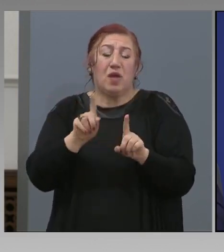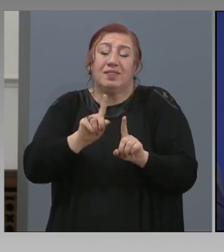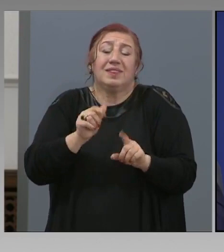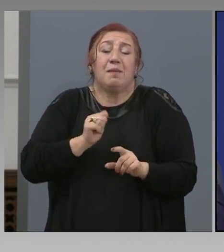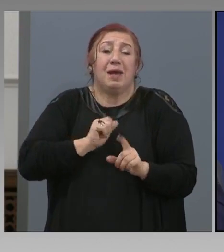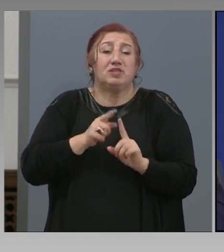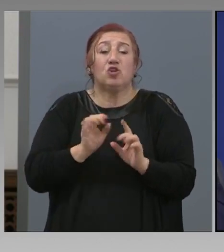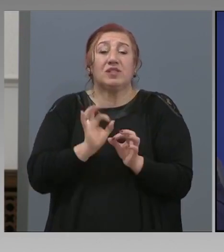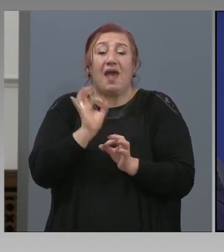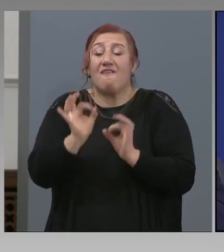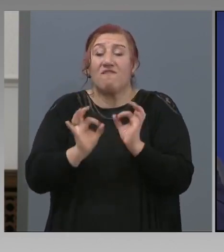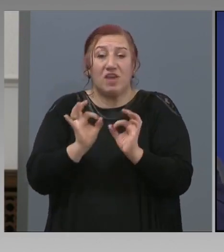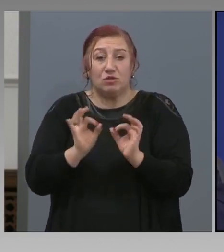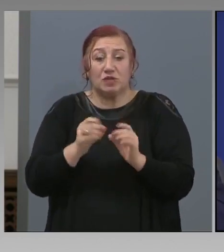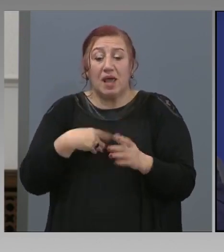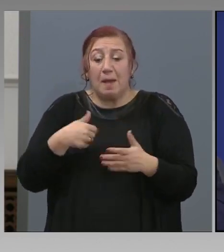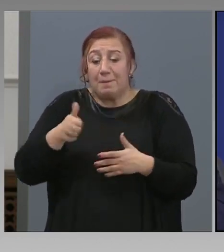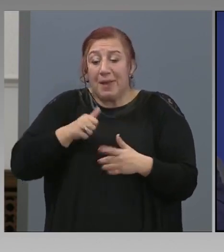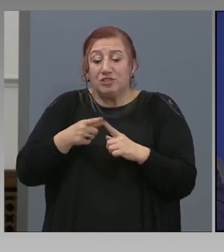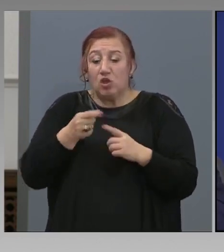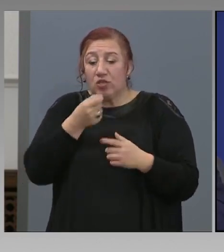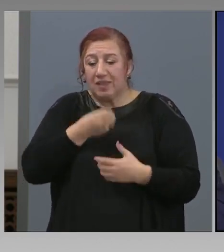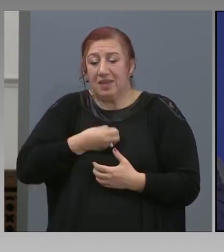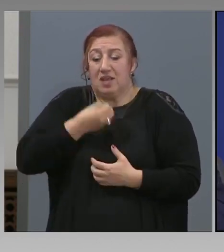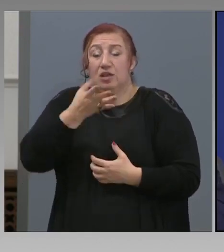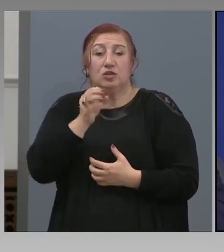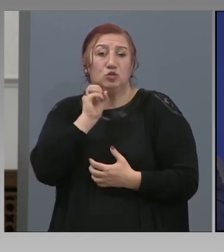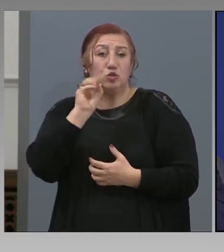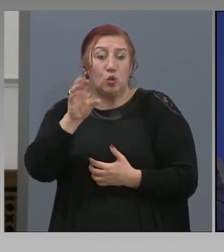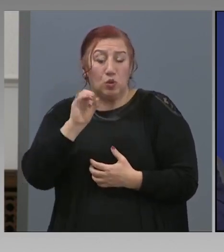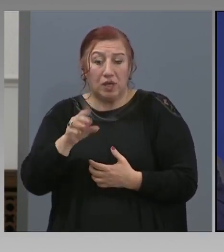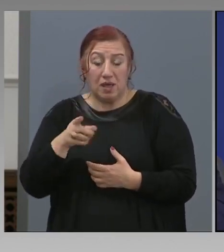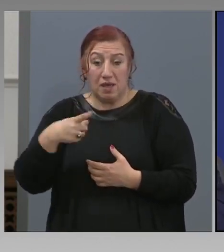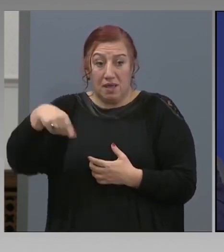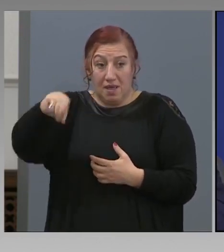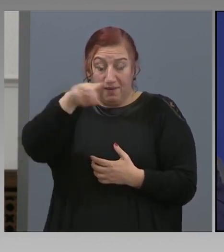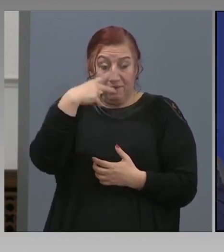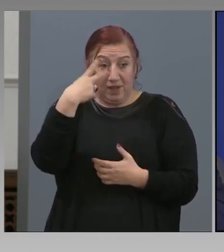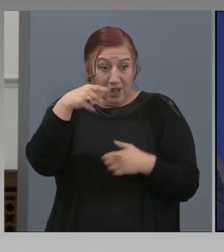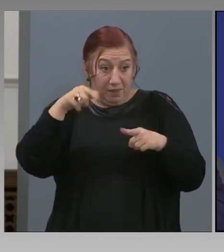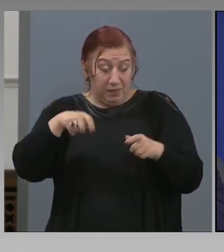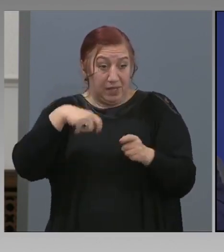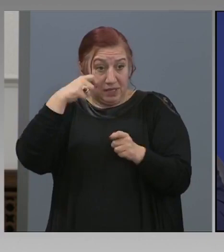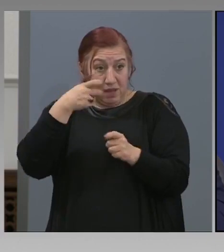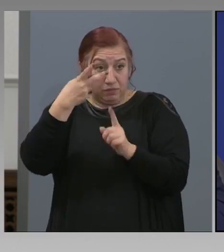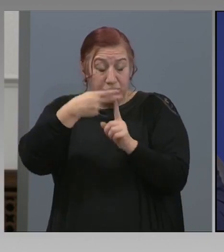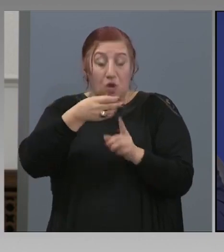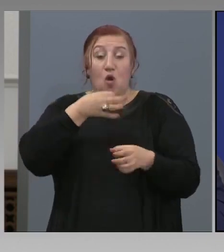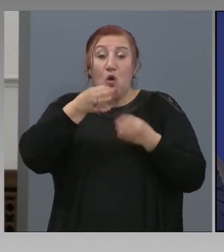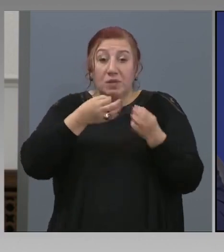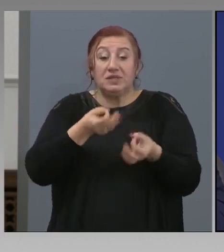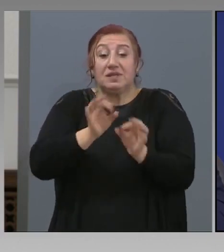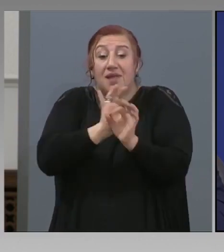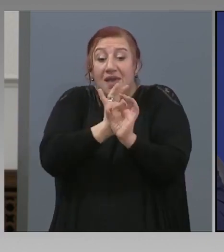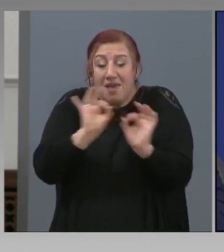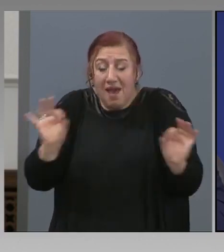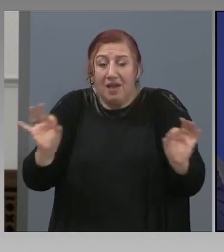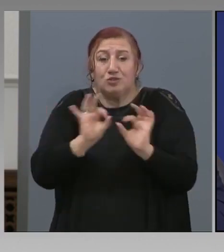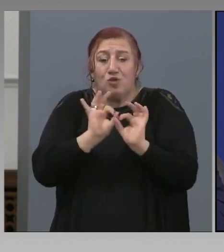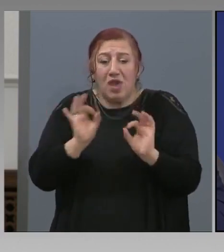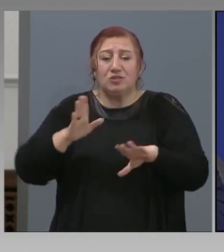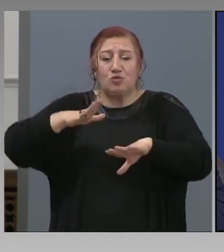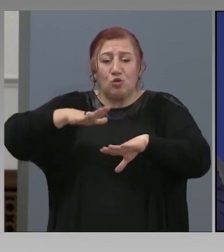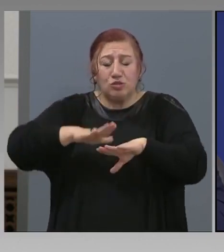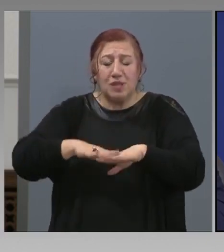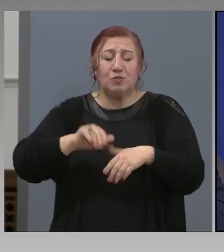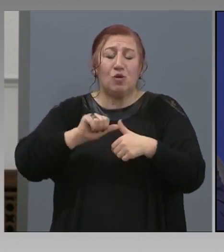а от слюнките. Накъв език да го обясниме. И вие, и днеска гледах доста репортажи, го обяснихте по възможно най-достъпния начин,